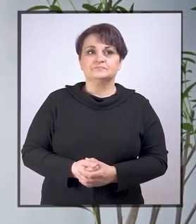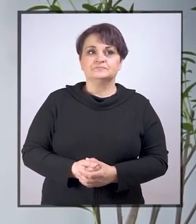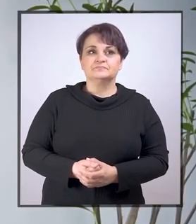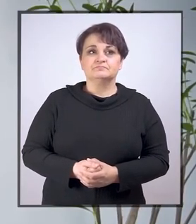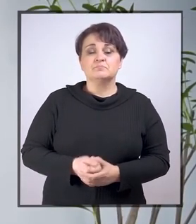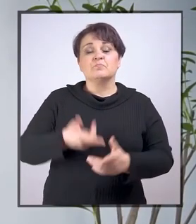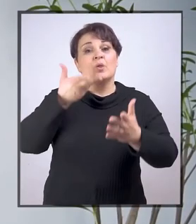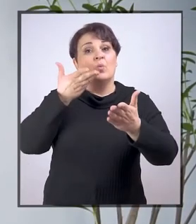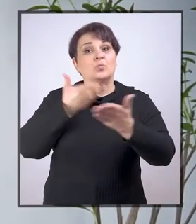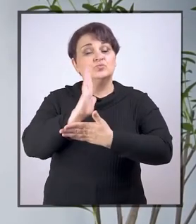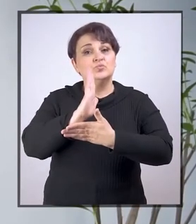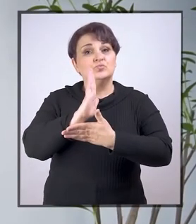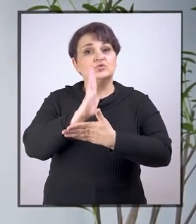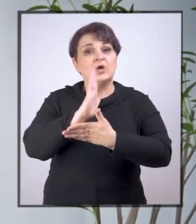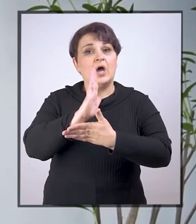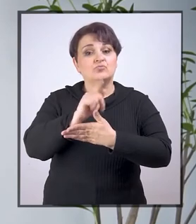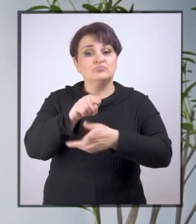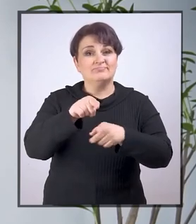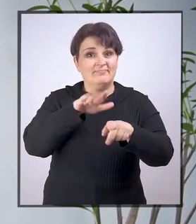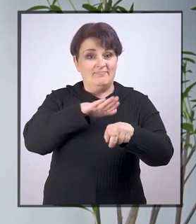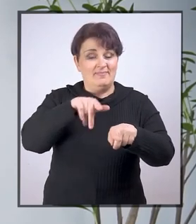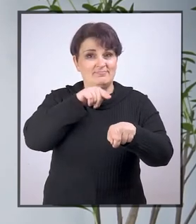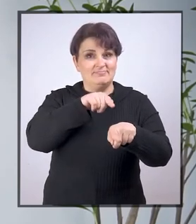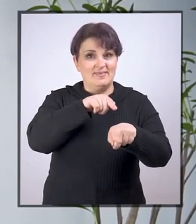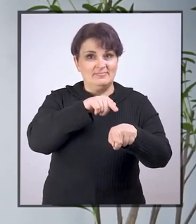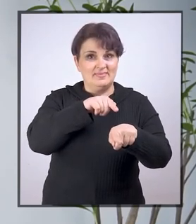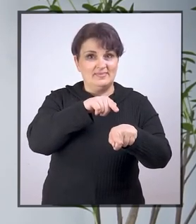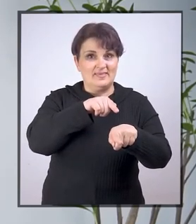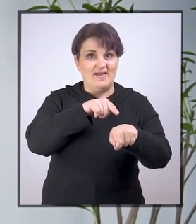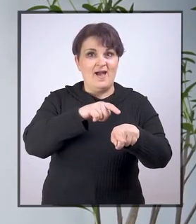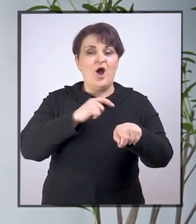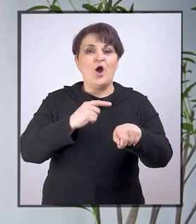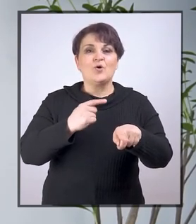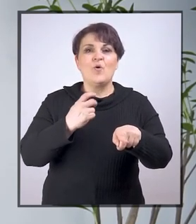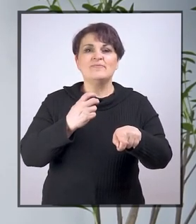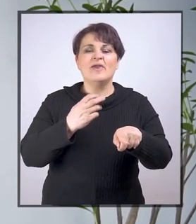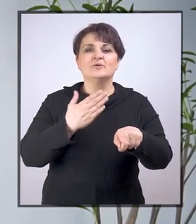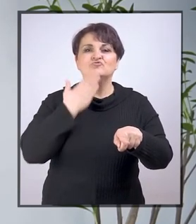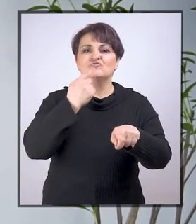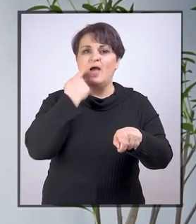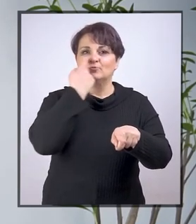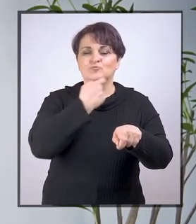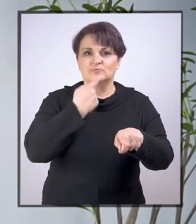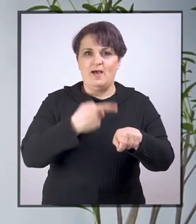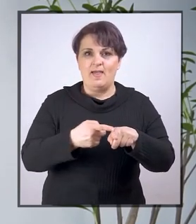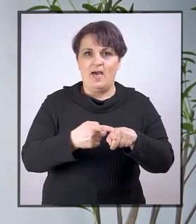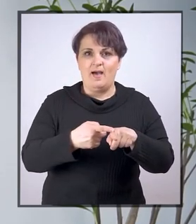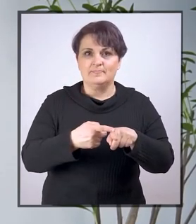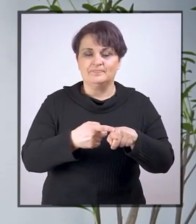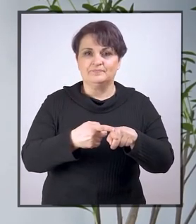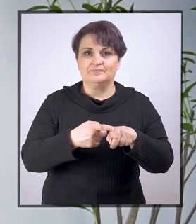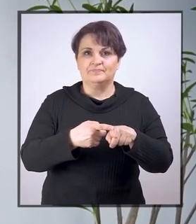U slučaju djeteta koje očitava sa usana